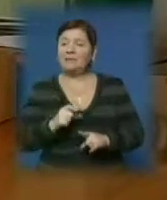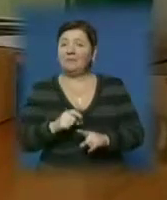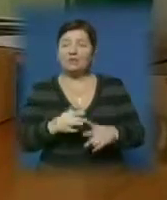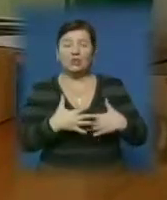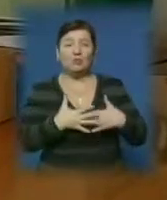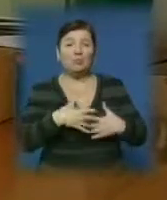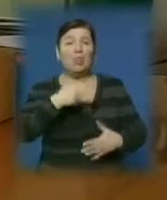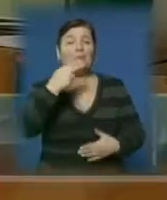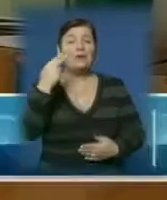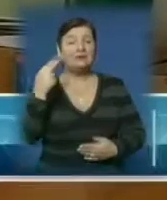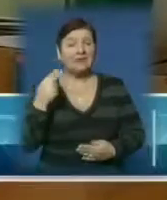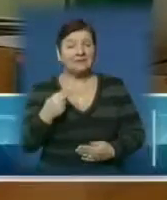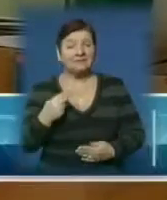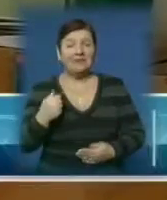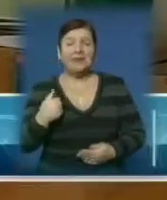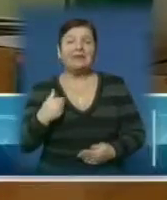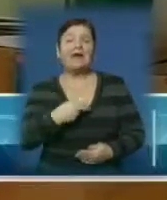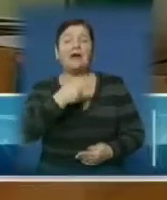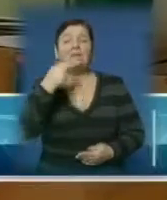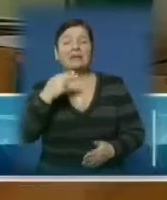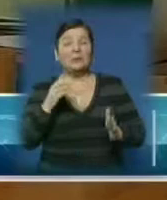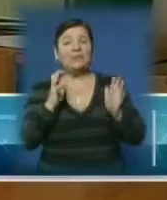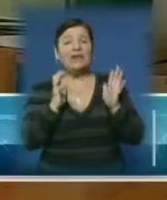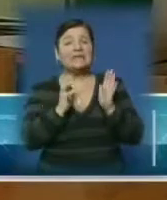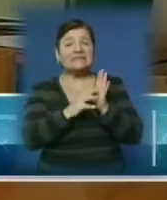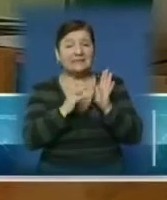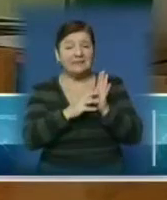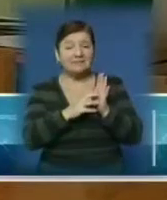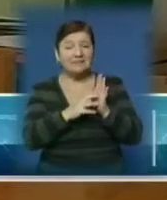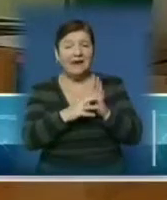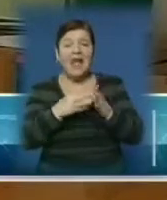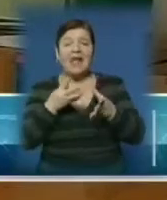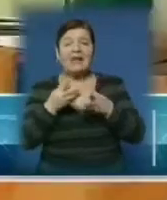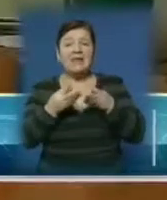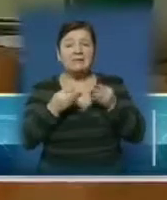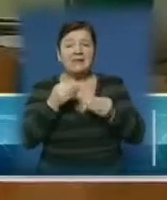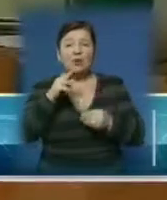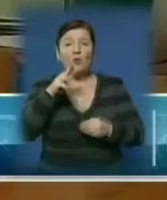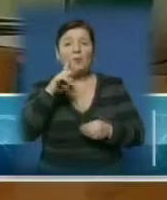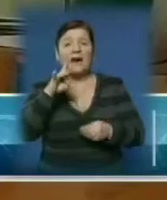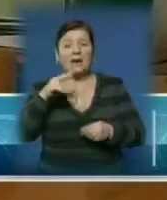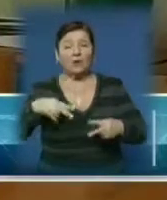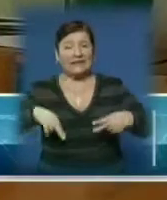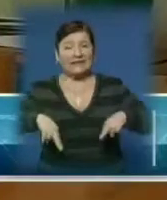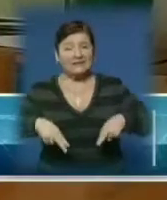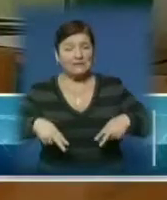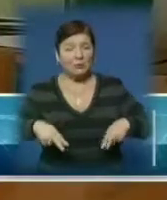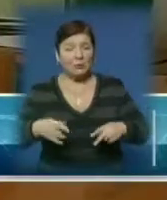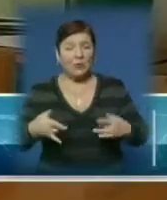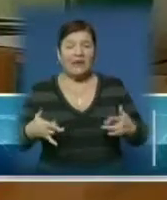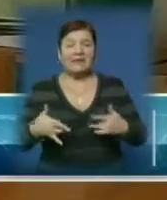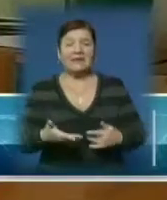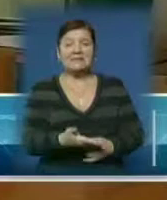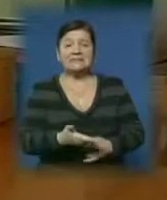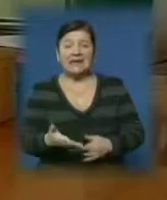малювати. Я малюю на склі, ліплю макарони. Я танцюю на сцені.